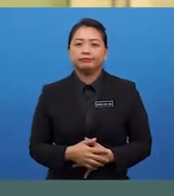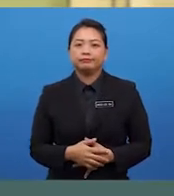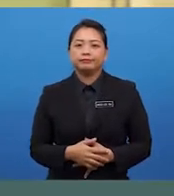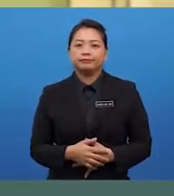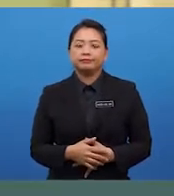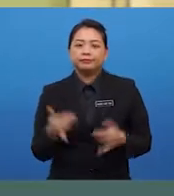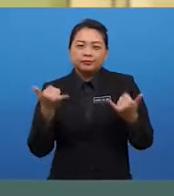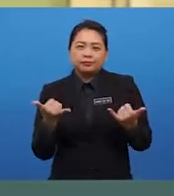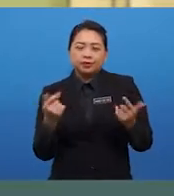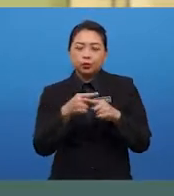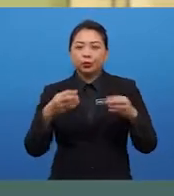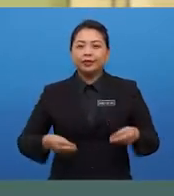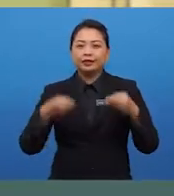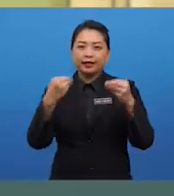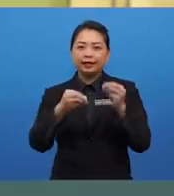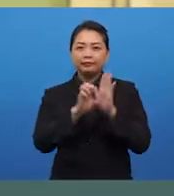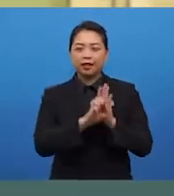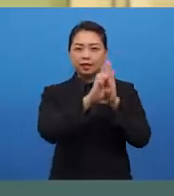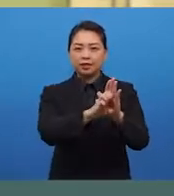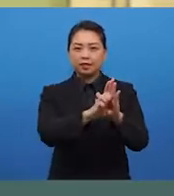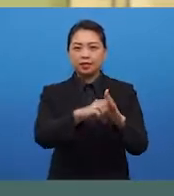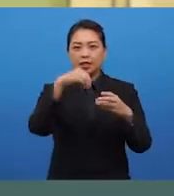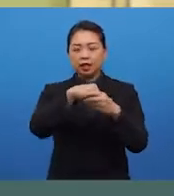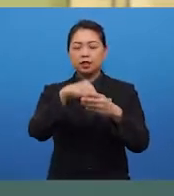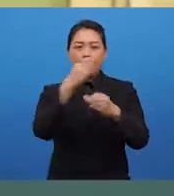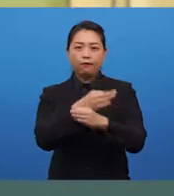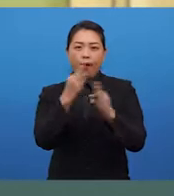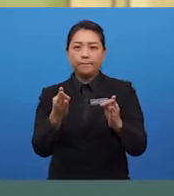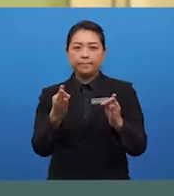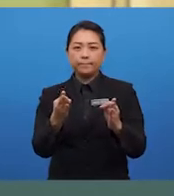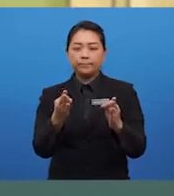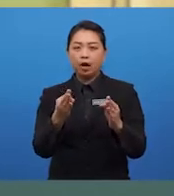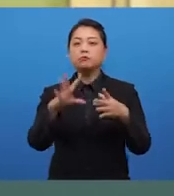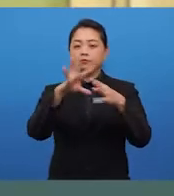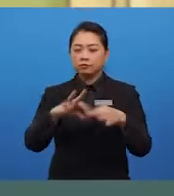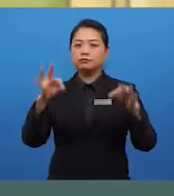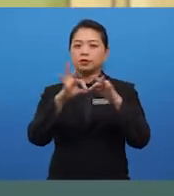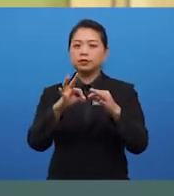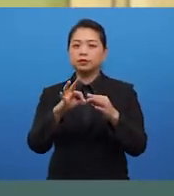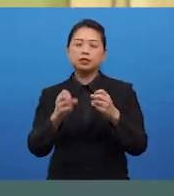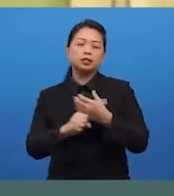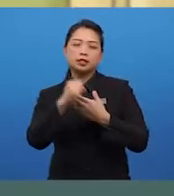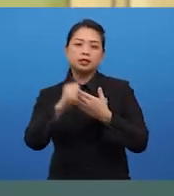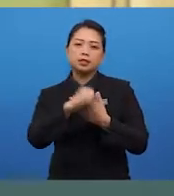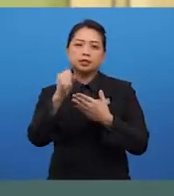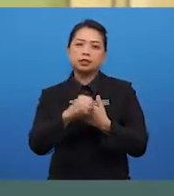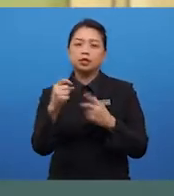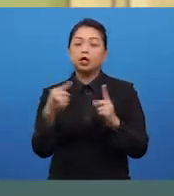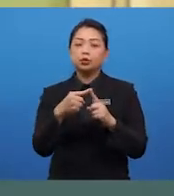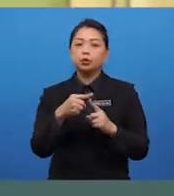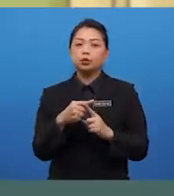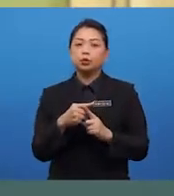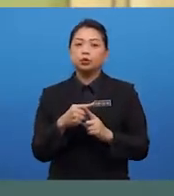Now, to give examples in the form of stories, this is the easiest. This is the easiest way to speak.